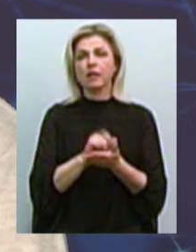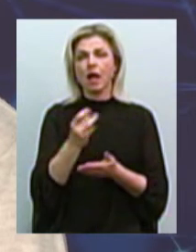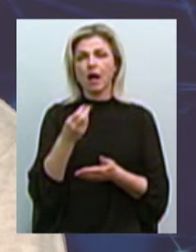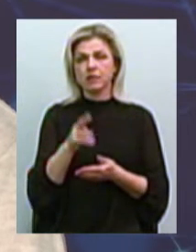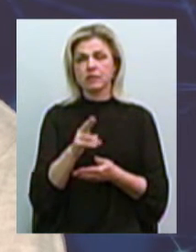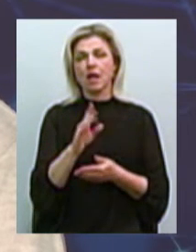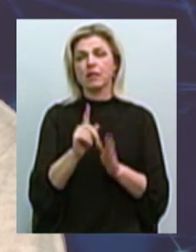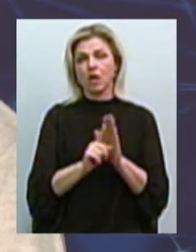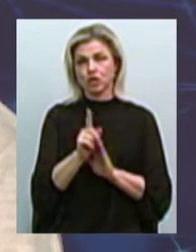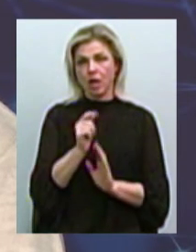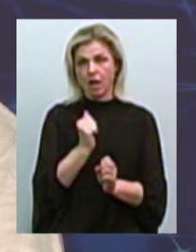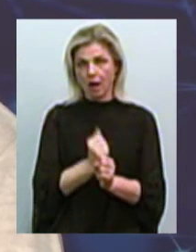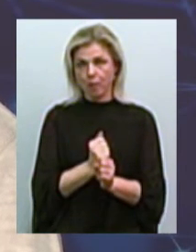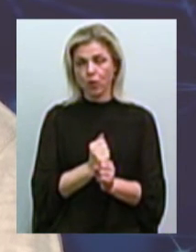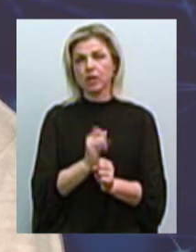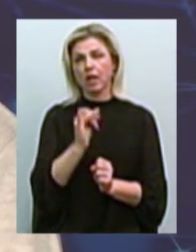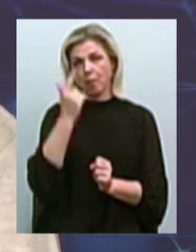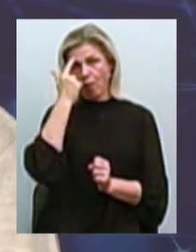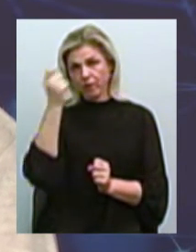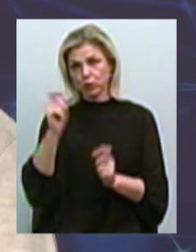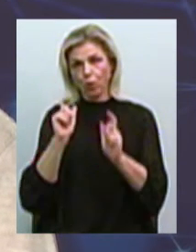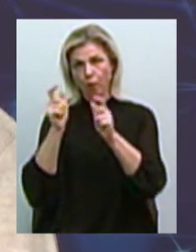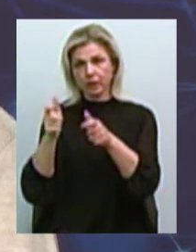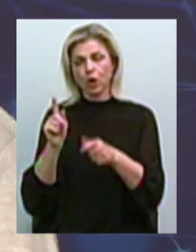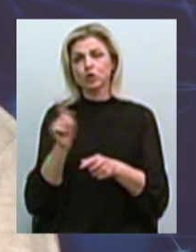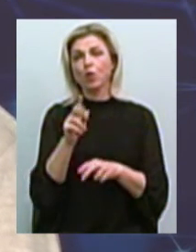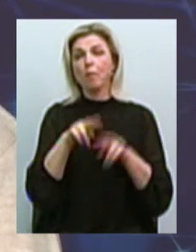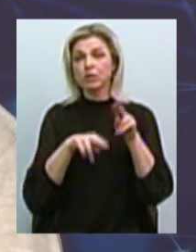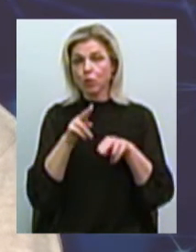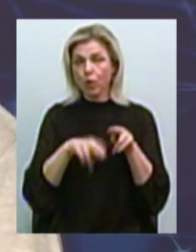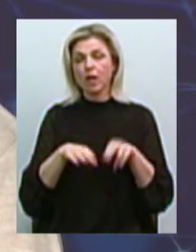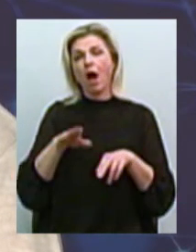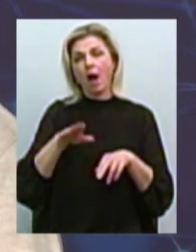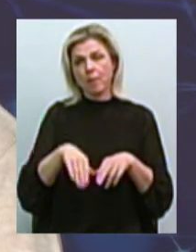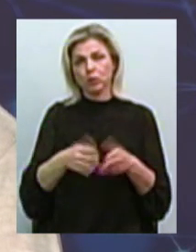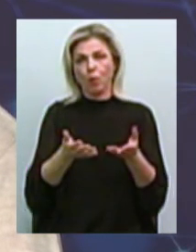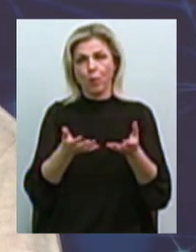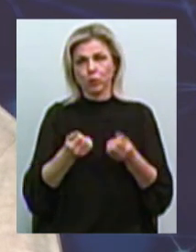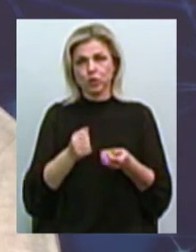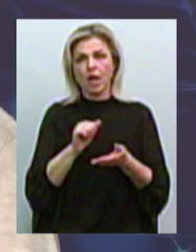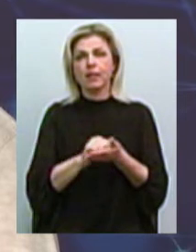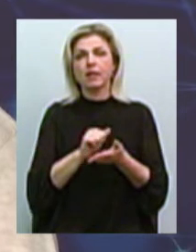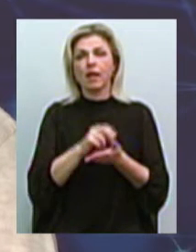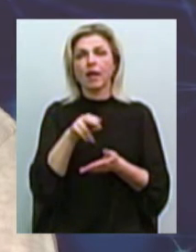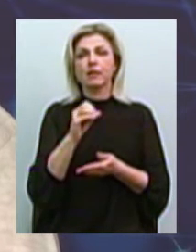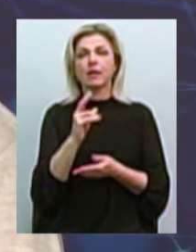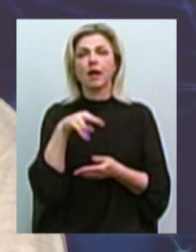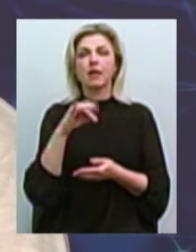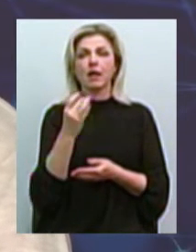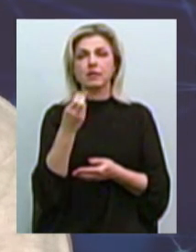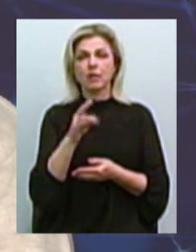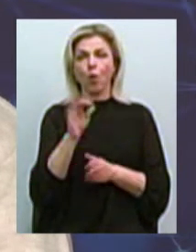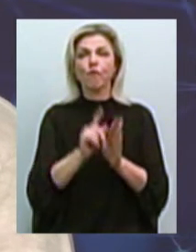декларацию на начало роботи, или повідомлення, ну, все построить, потом це все получить декларацию о вводі в експлуатацию.